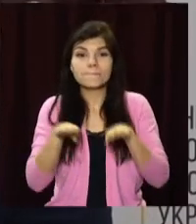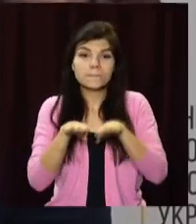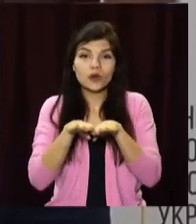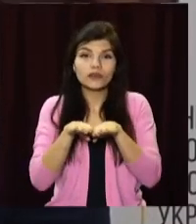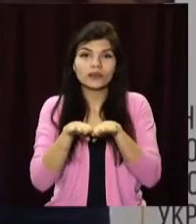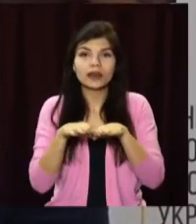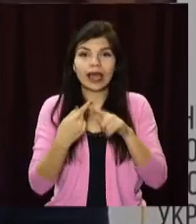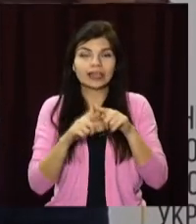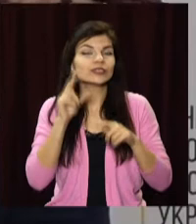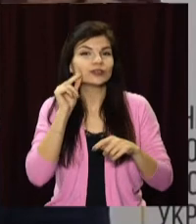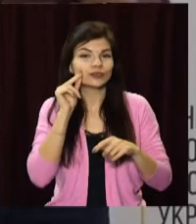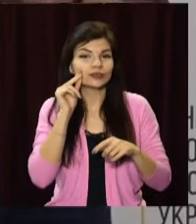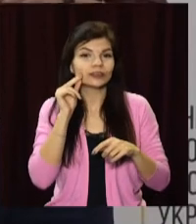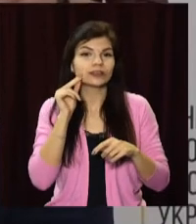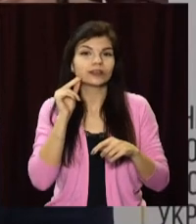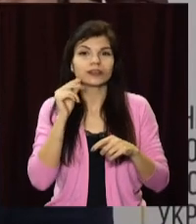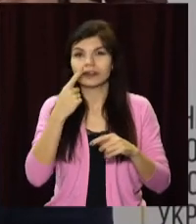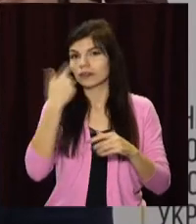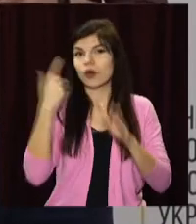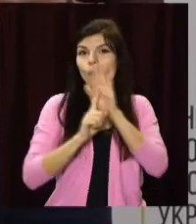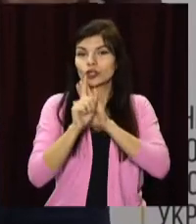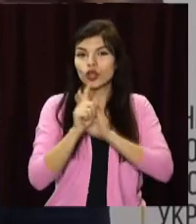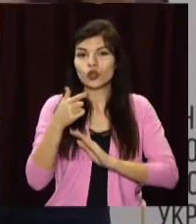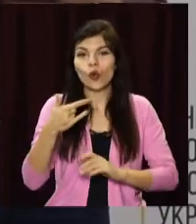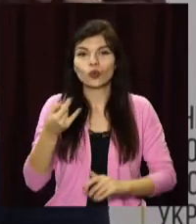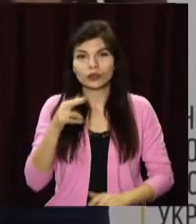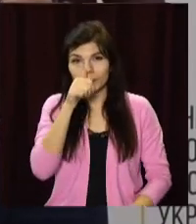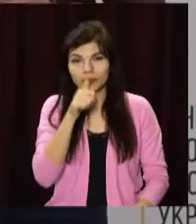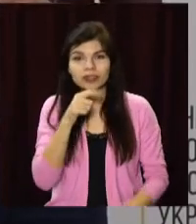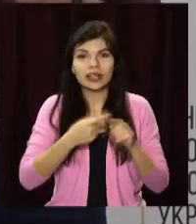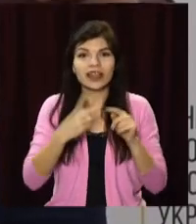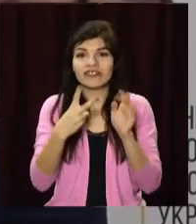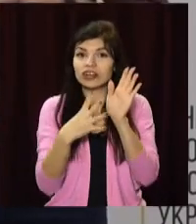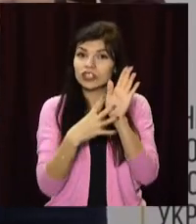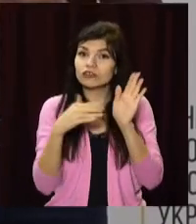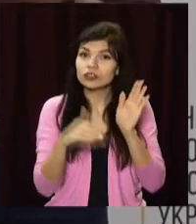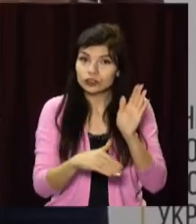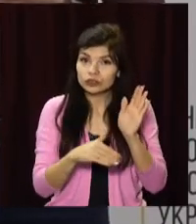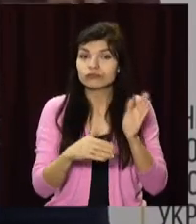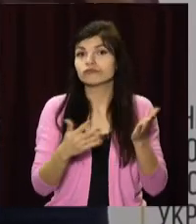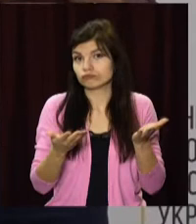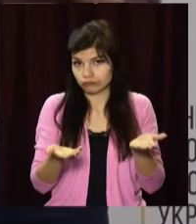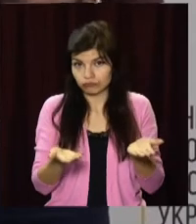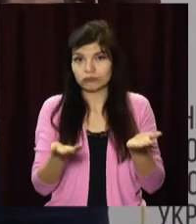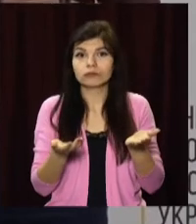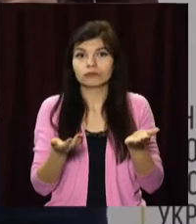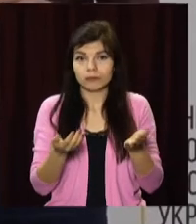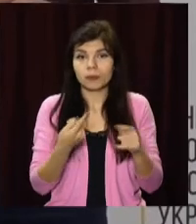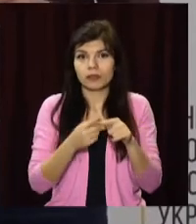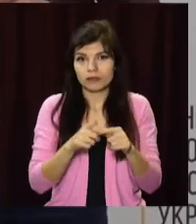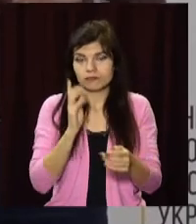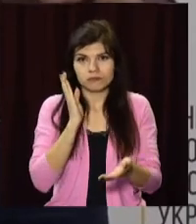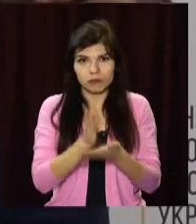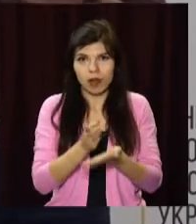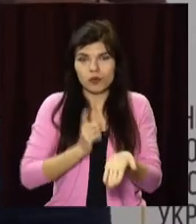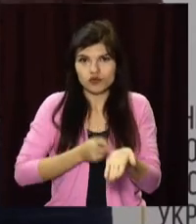порівняємо з цими цифрами на початок грудня, то це було близько 29 тисяч. Тобто це